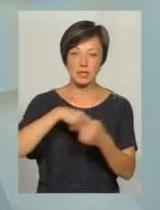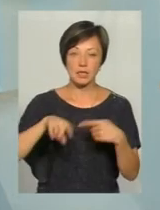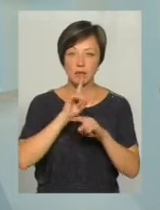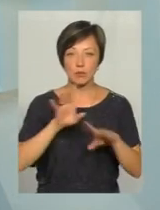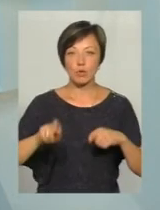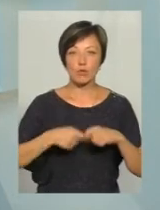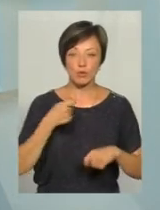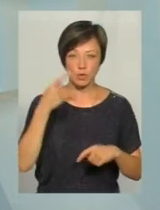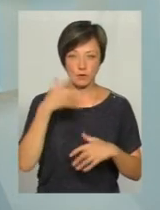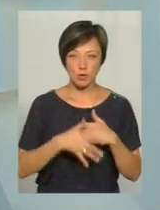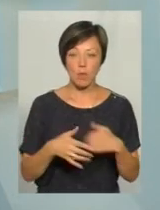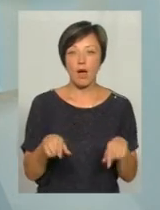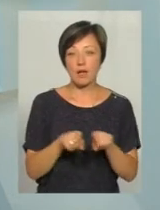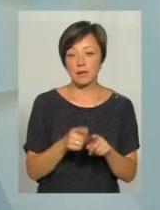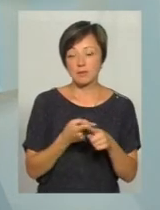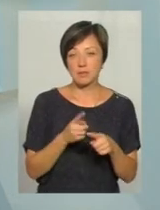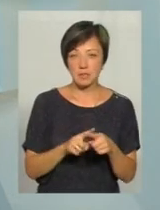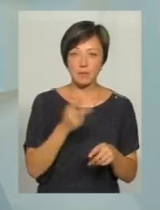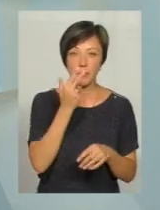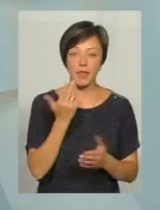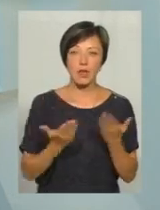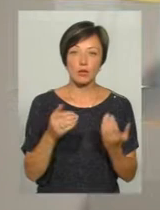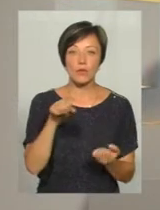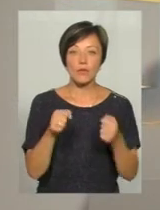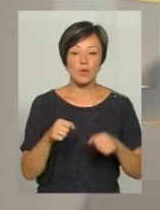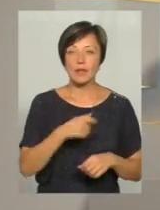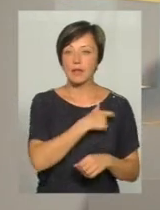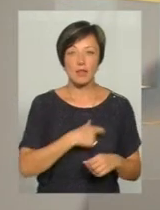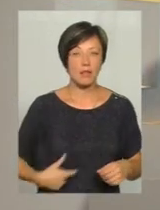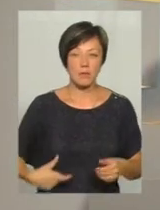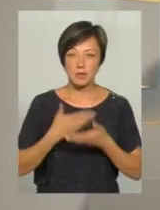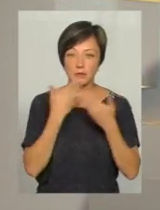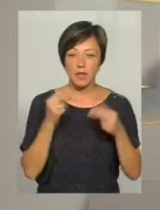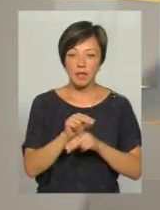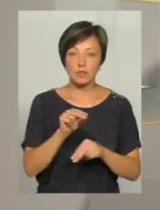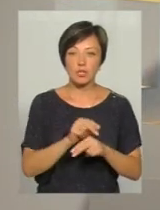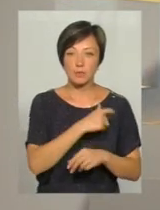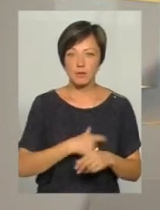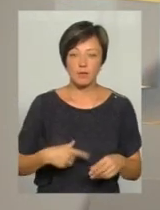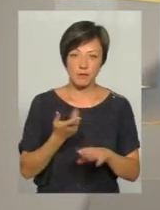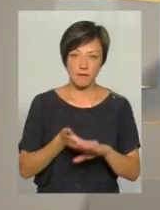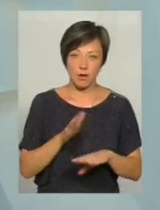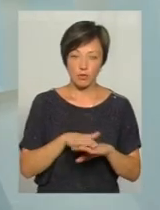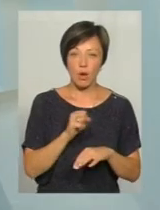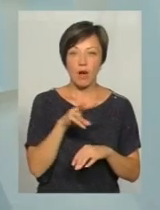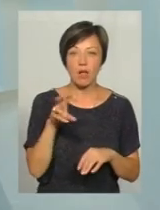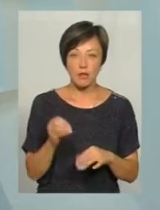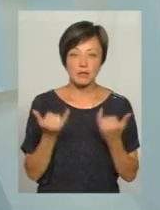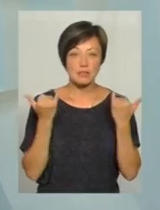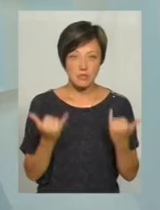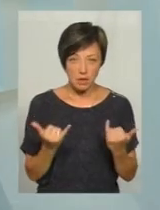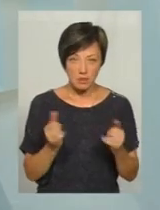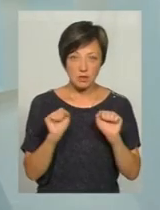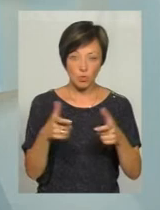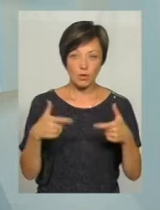будуть порушувати свідомо. А там же це впривичка. Тобто якщо водій не пристібається, то навчити його пристібатись досить важко. Але ті водії, які зараз здають